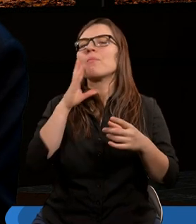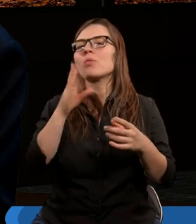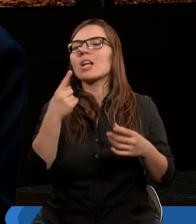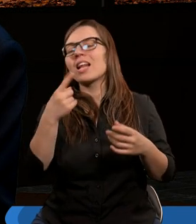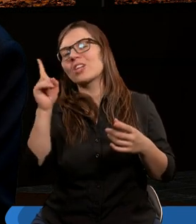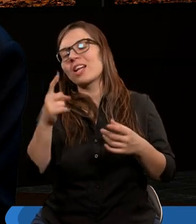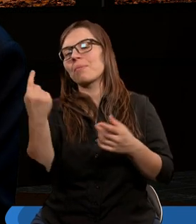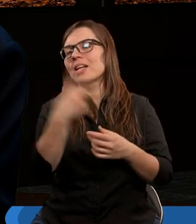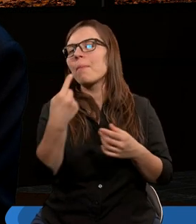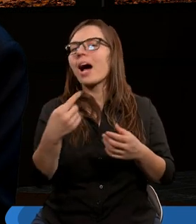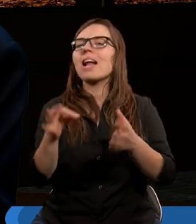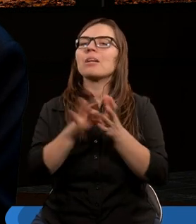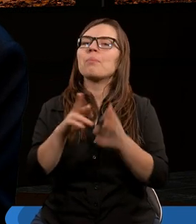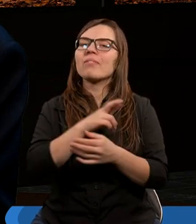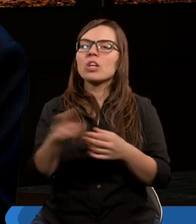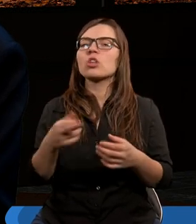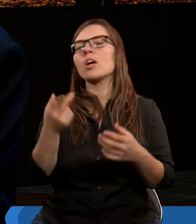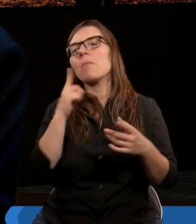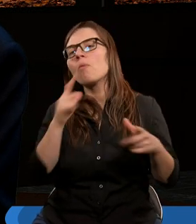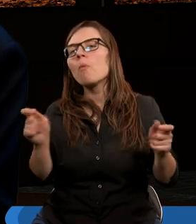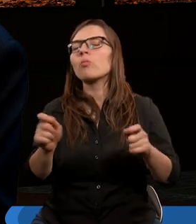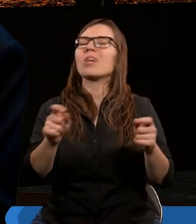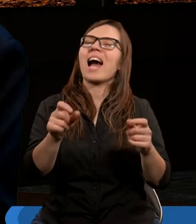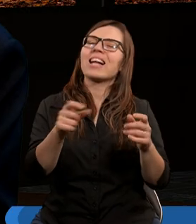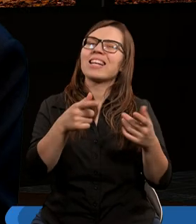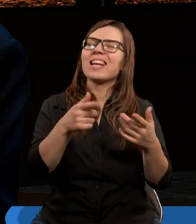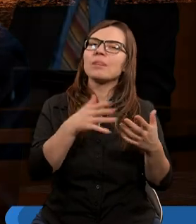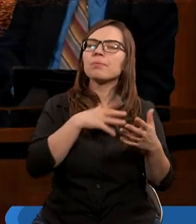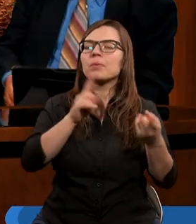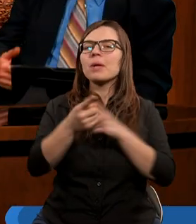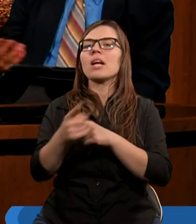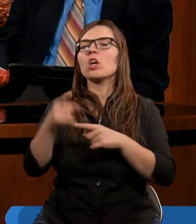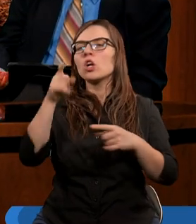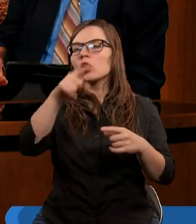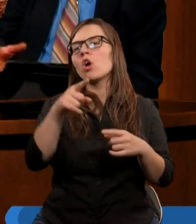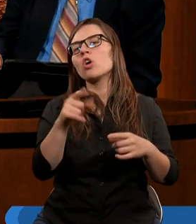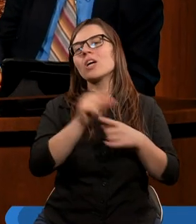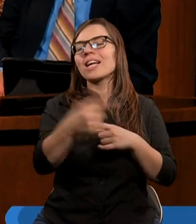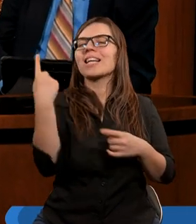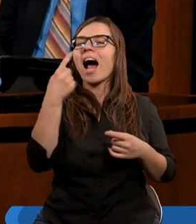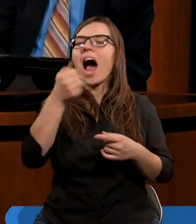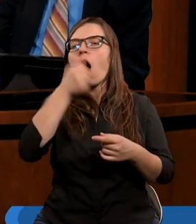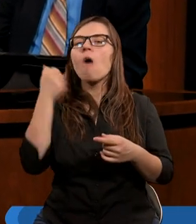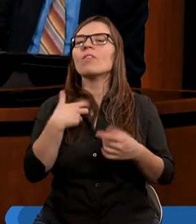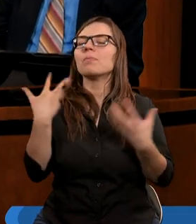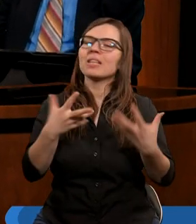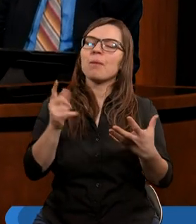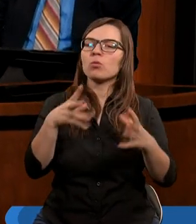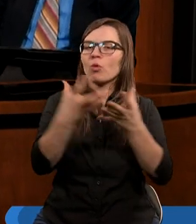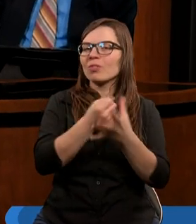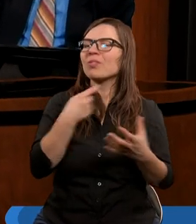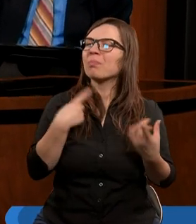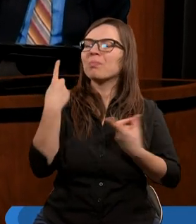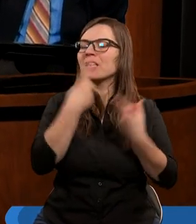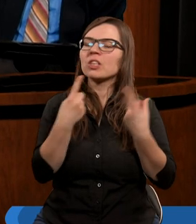zabrania pewne rzeczy i mówi, to są złe rzeczy, nas pobudzają, otwierają przed nami jak gdyby, mówią, o to jest zakazany owoc i chcemy z niego skorzystać,